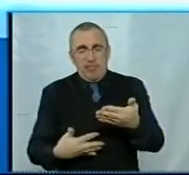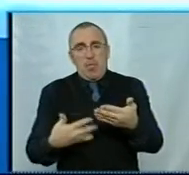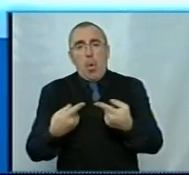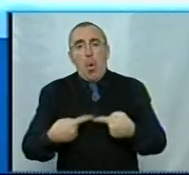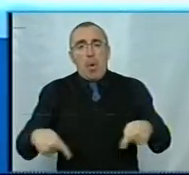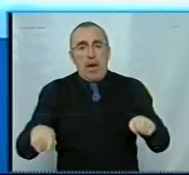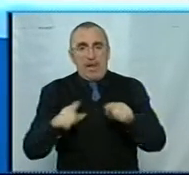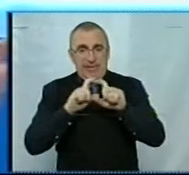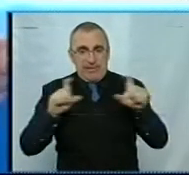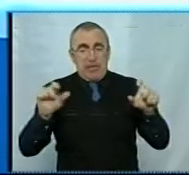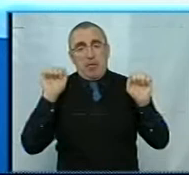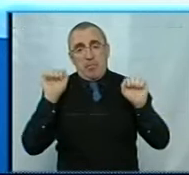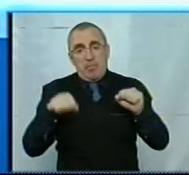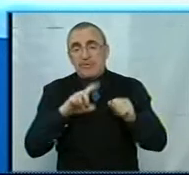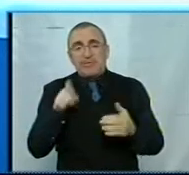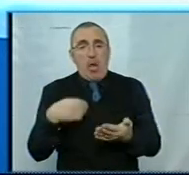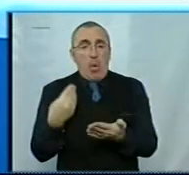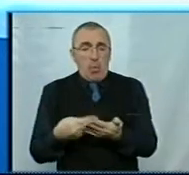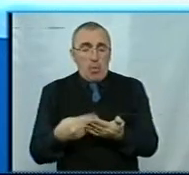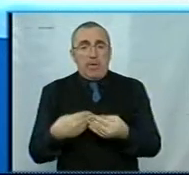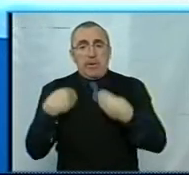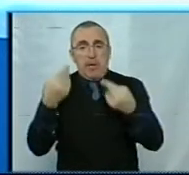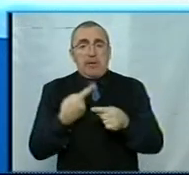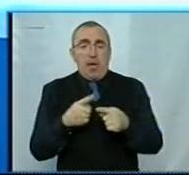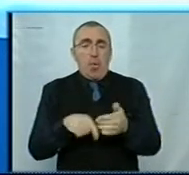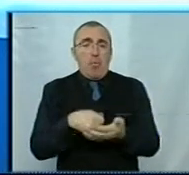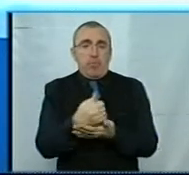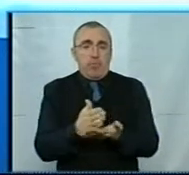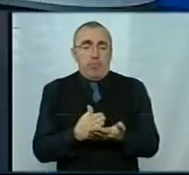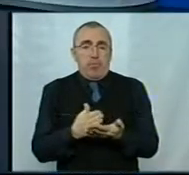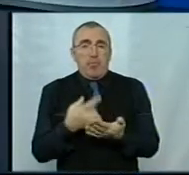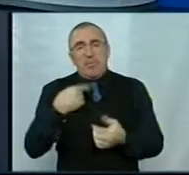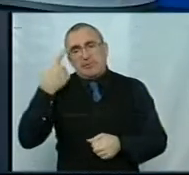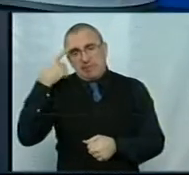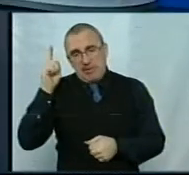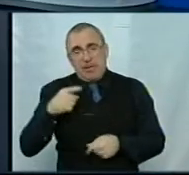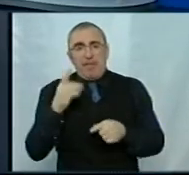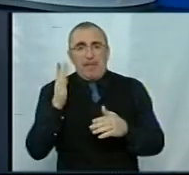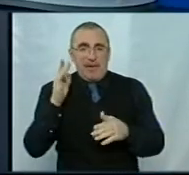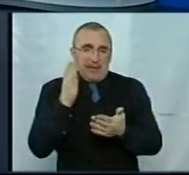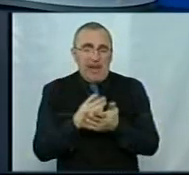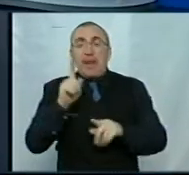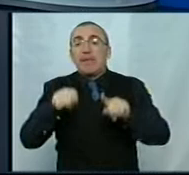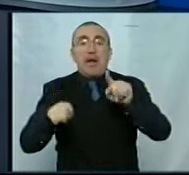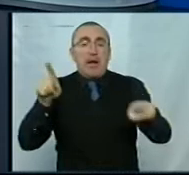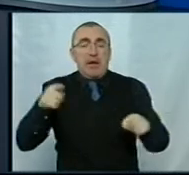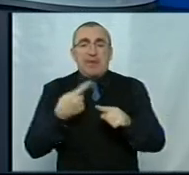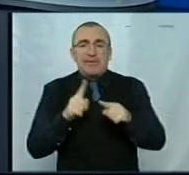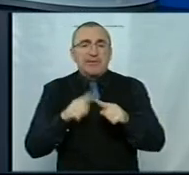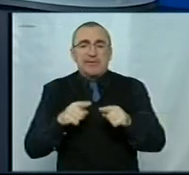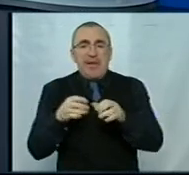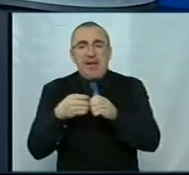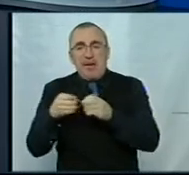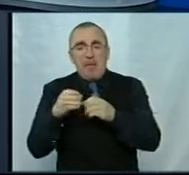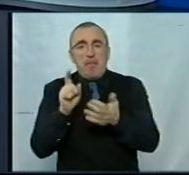організацій, які, можливо, навіть за гроші, казав Андрій, надають такі послуги? На сьогодні ми вже знаємо, що є декілька, ну, насправді, це не підрозділ